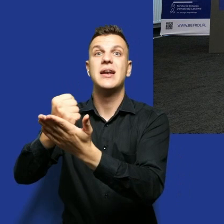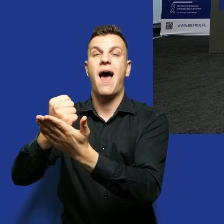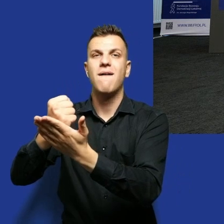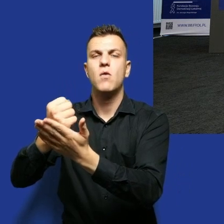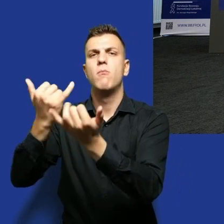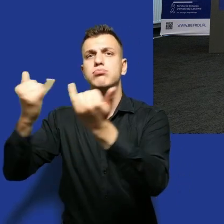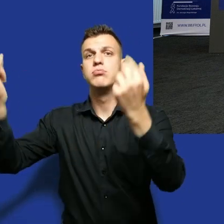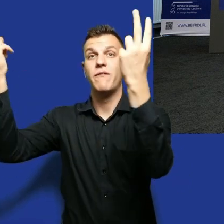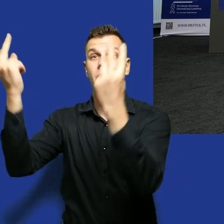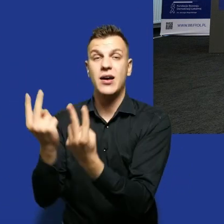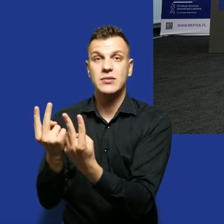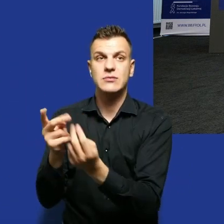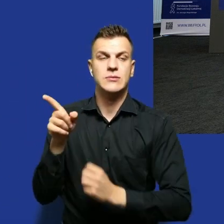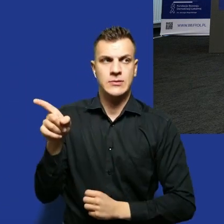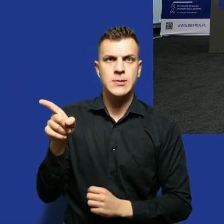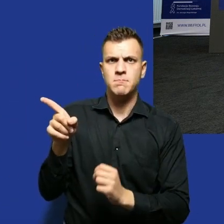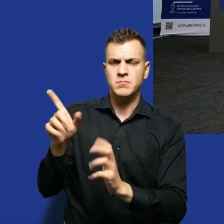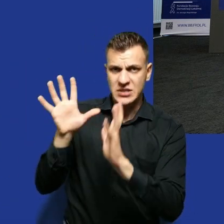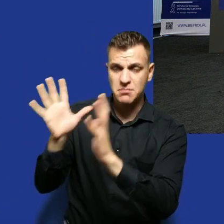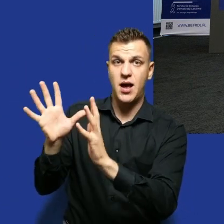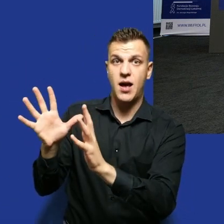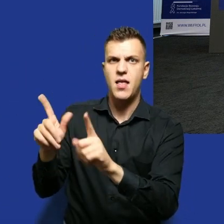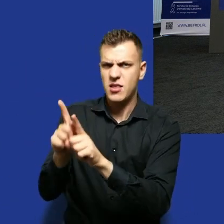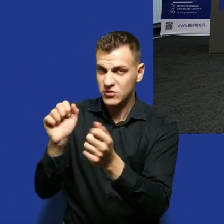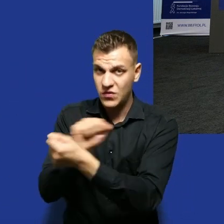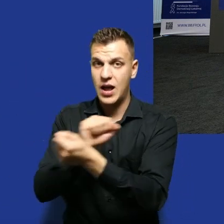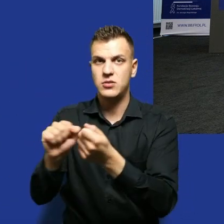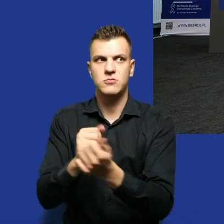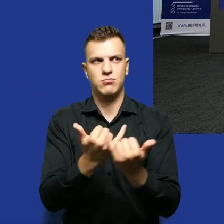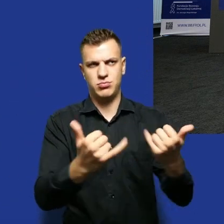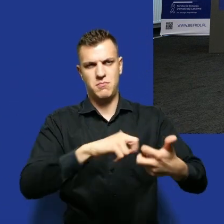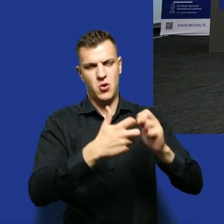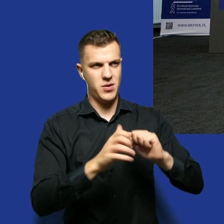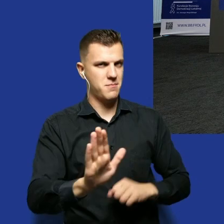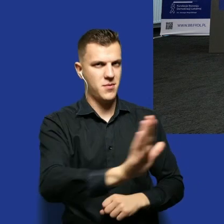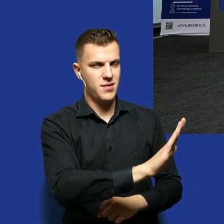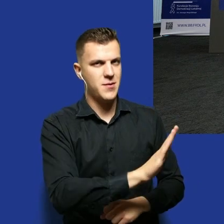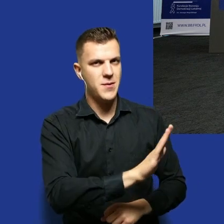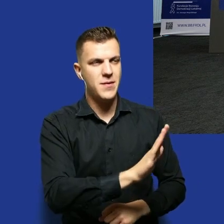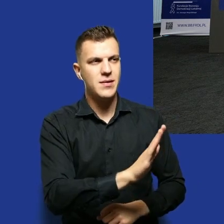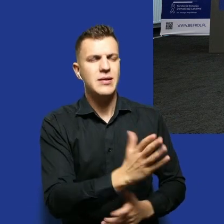walcząc, spotykacie się z różnymi wyzwaniami i chciałabym, żebyście pokrótce powiedzieli,